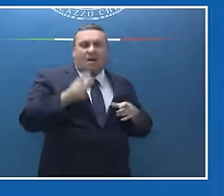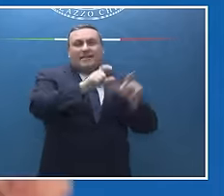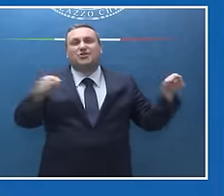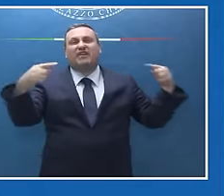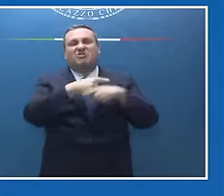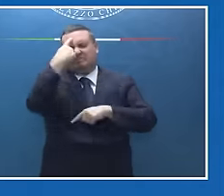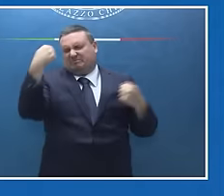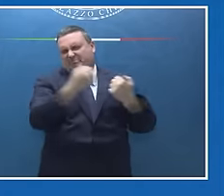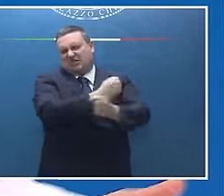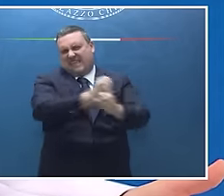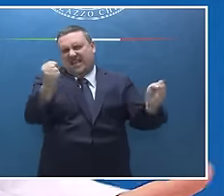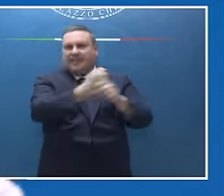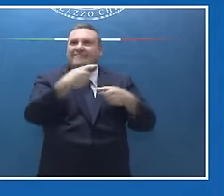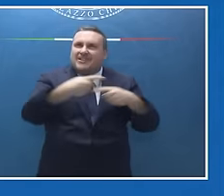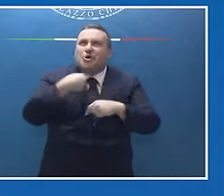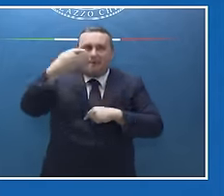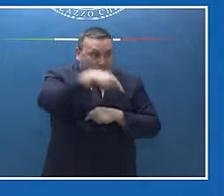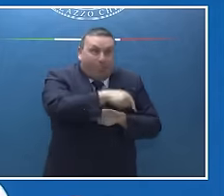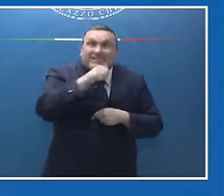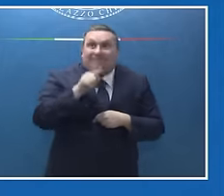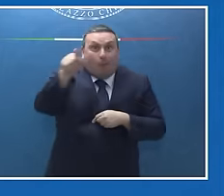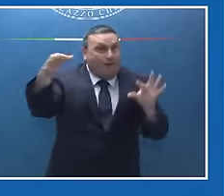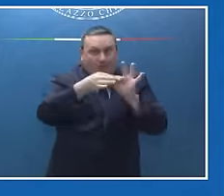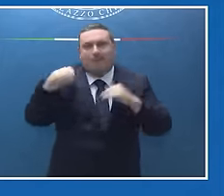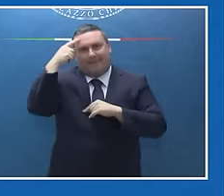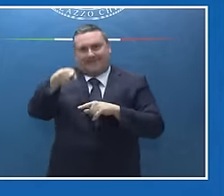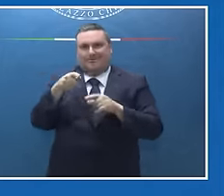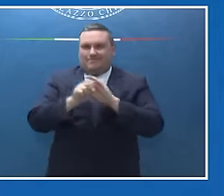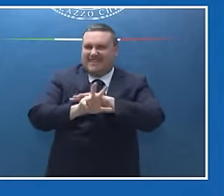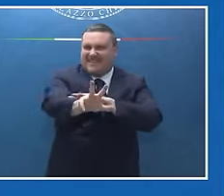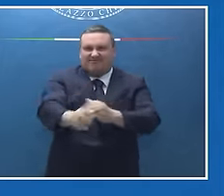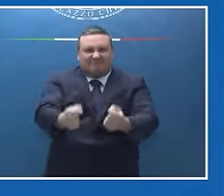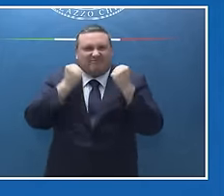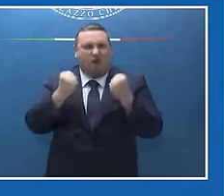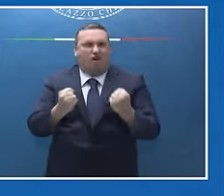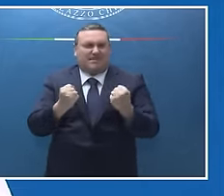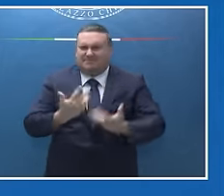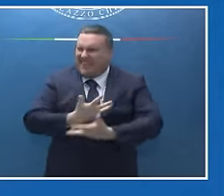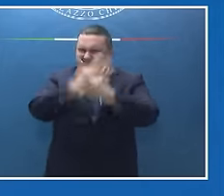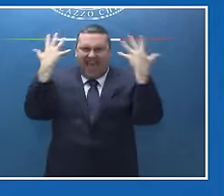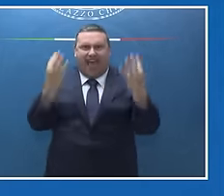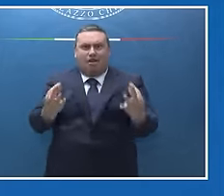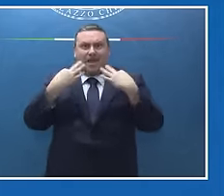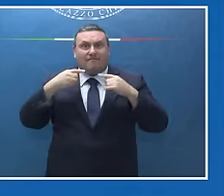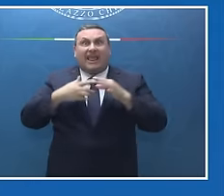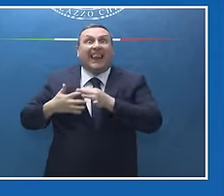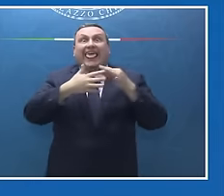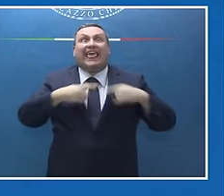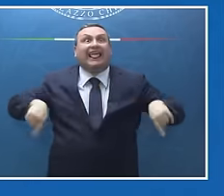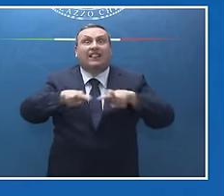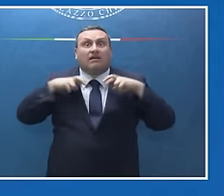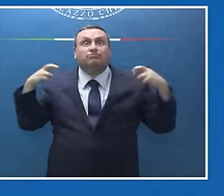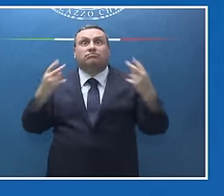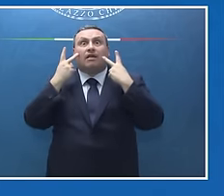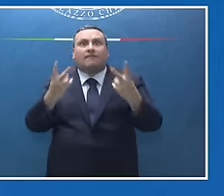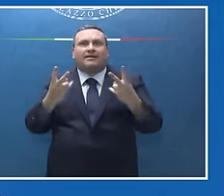me invece sono una condizione dell'altra, penso che il messaggio sia arrivato forte e chiaro e penso che diversi dei leader che sono venuti qui a trovarci